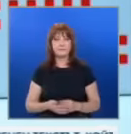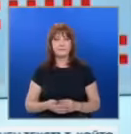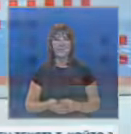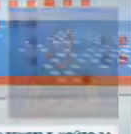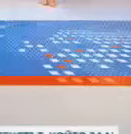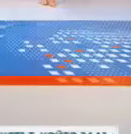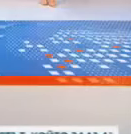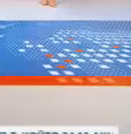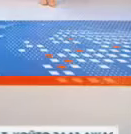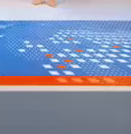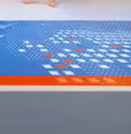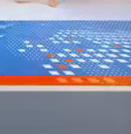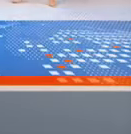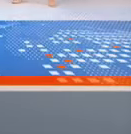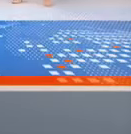ни!